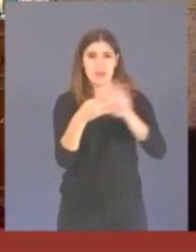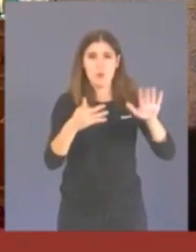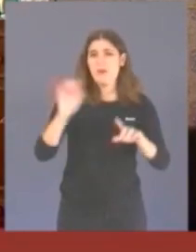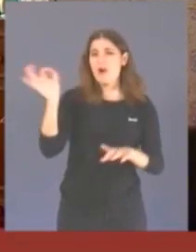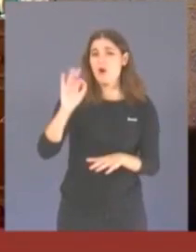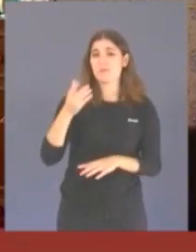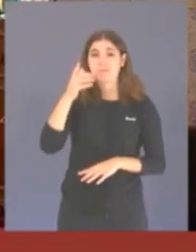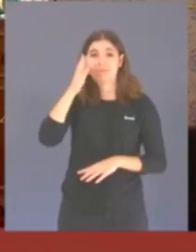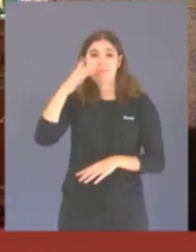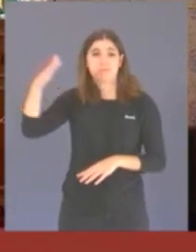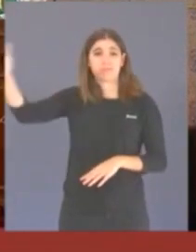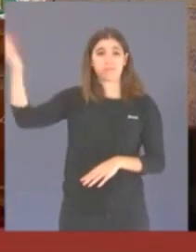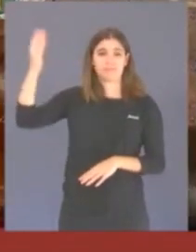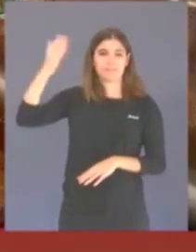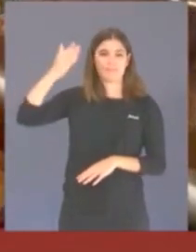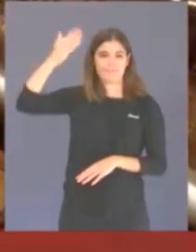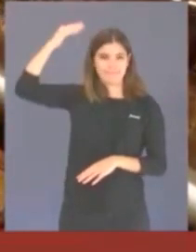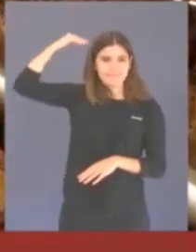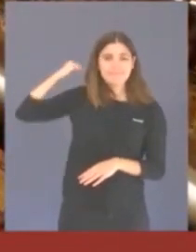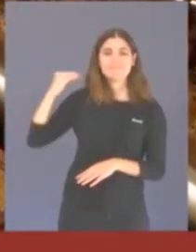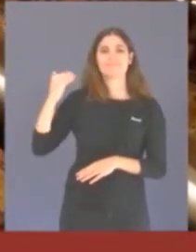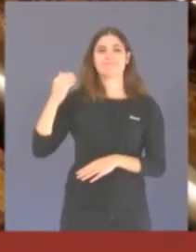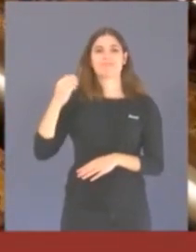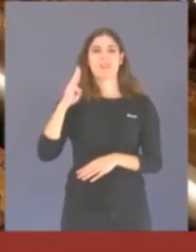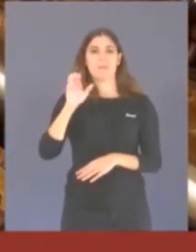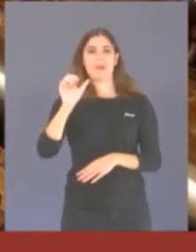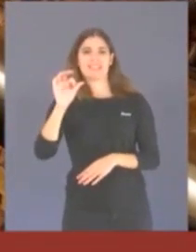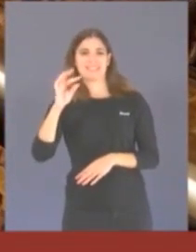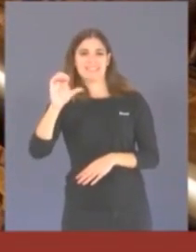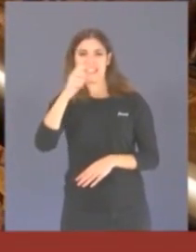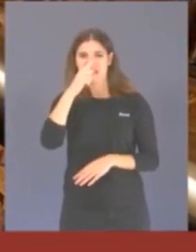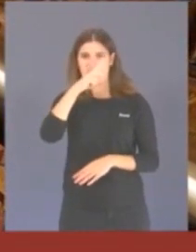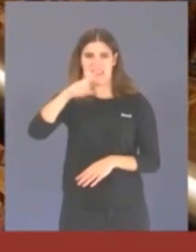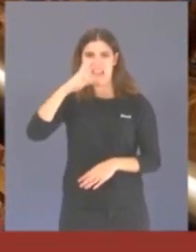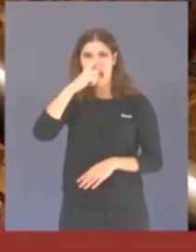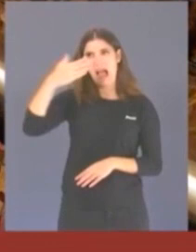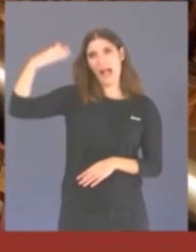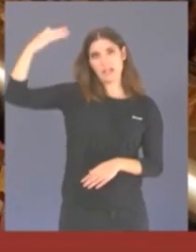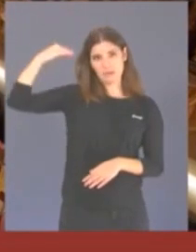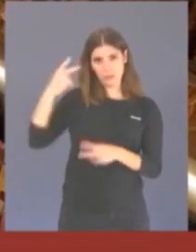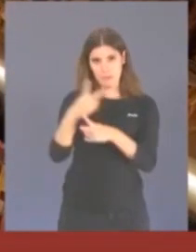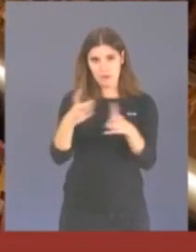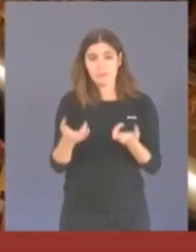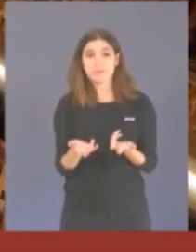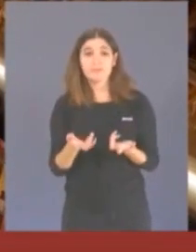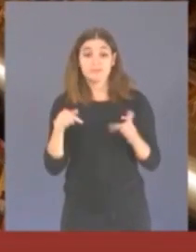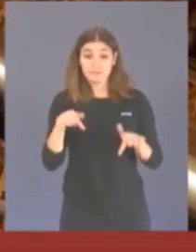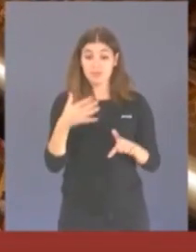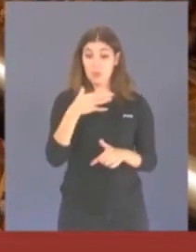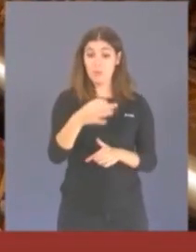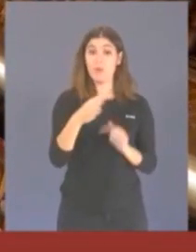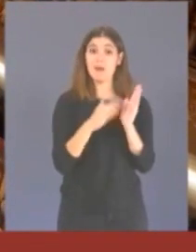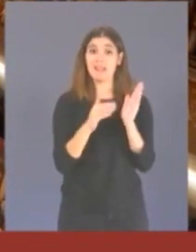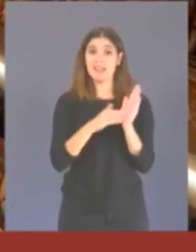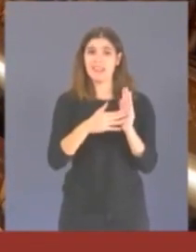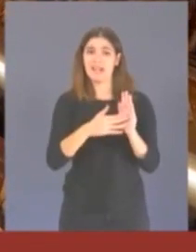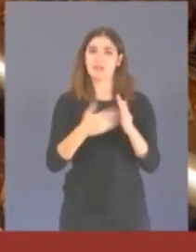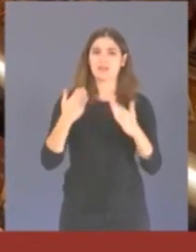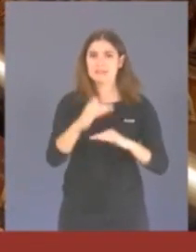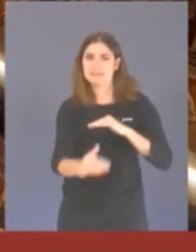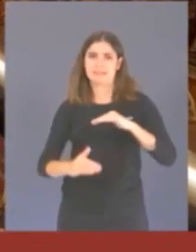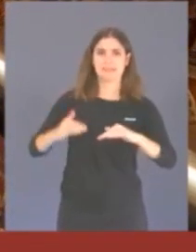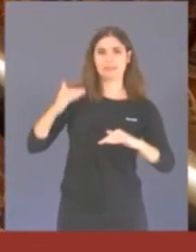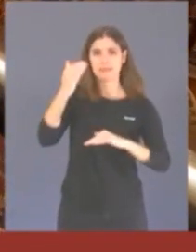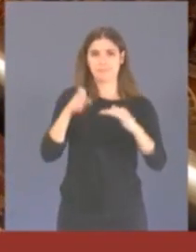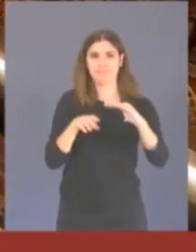mortíferes de pesta que van assolar el regne de València fa centenars d'anys. De totes elles, el poble valencià s'ha refet amb sacrifici i